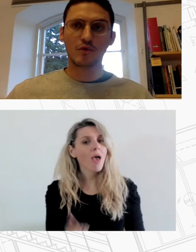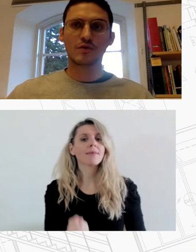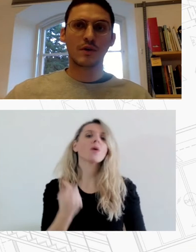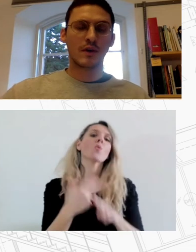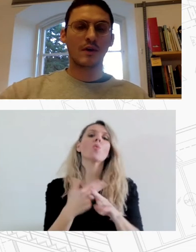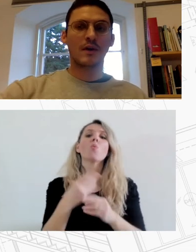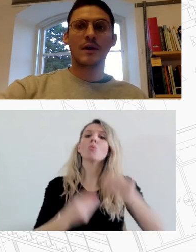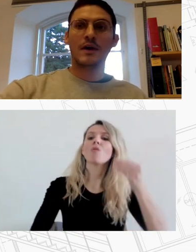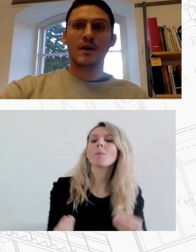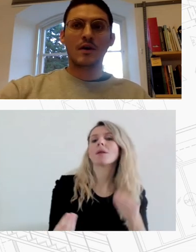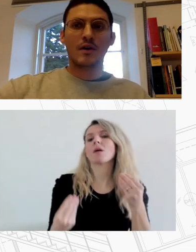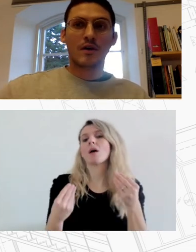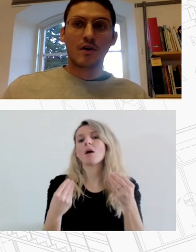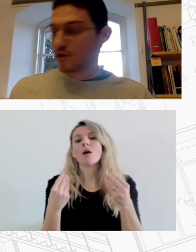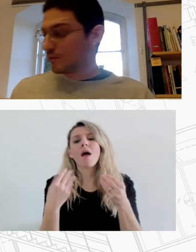δήμους